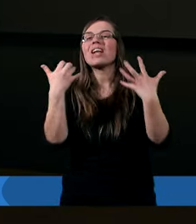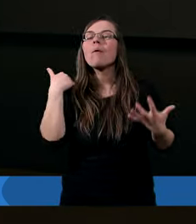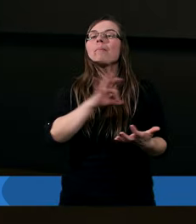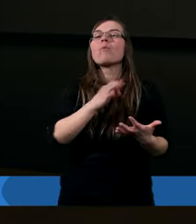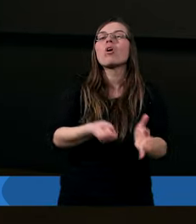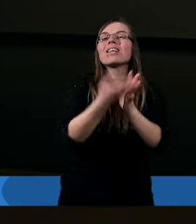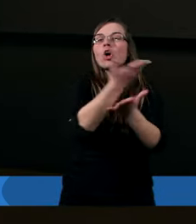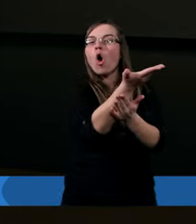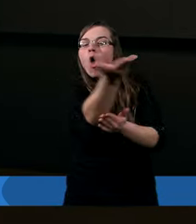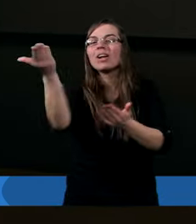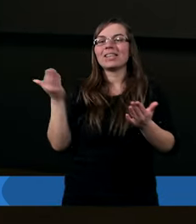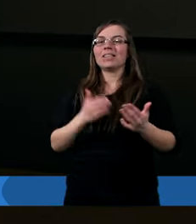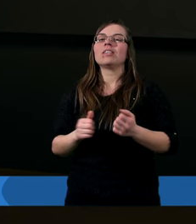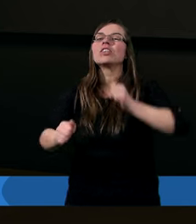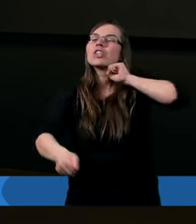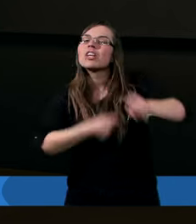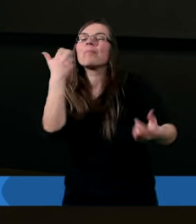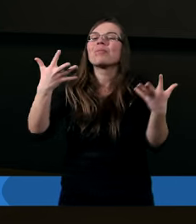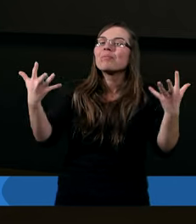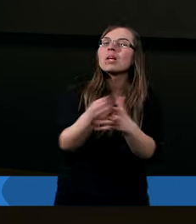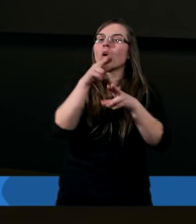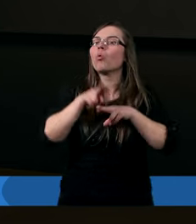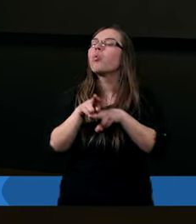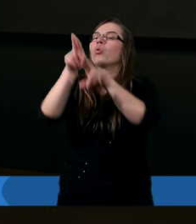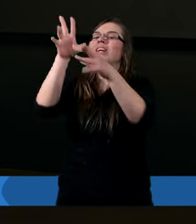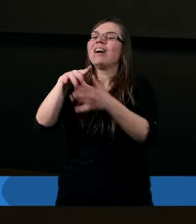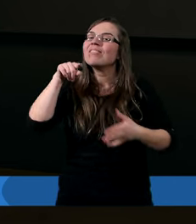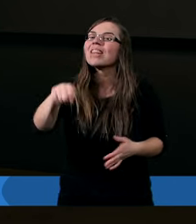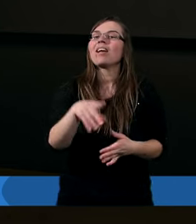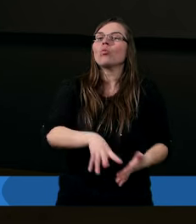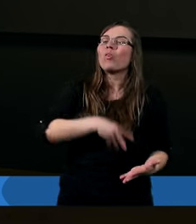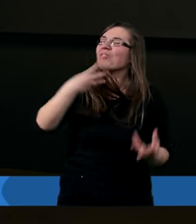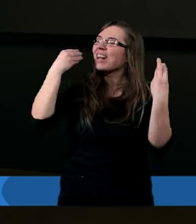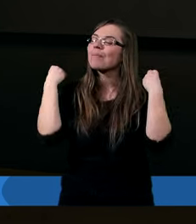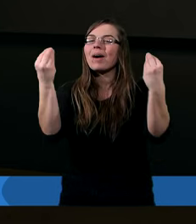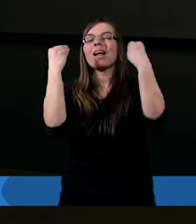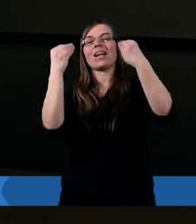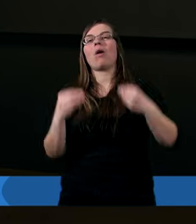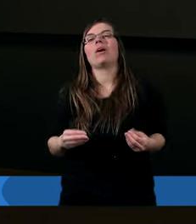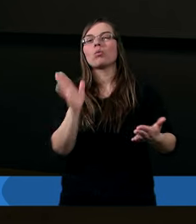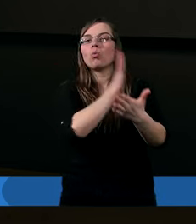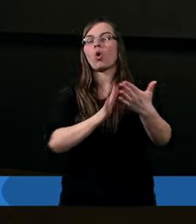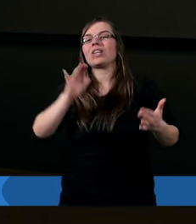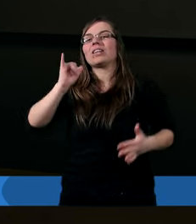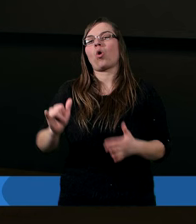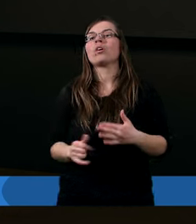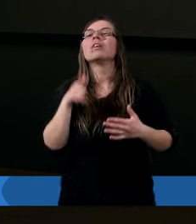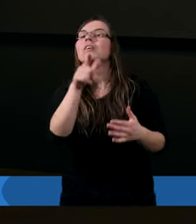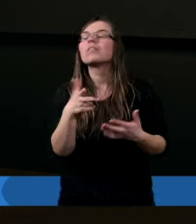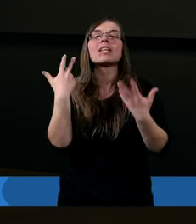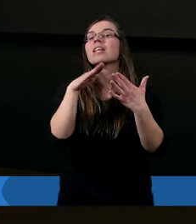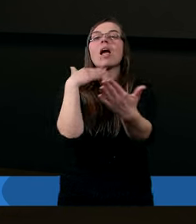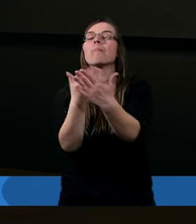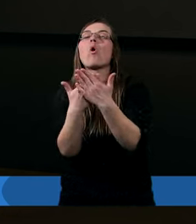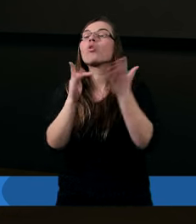chciałbym, abyśmy mieli udział w tej uroczystości. Sądzę, że Chrystus nie